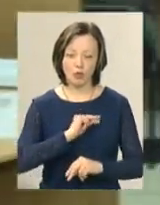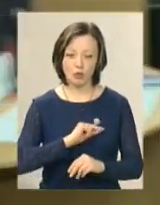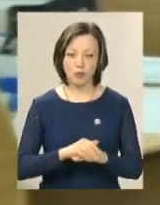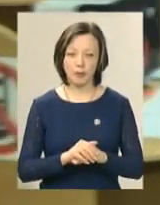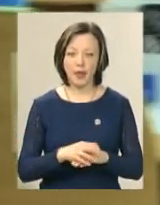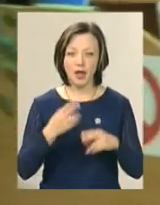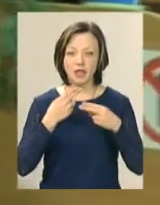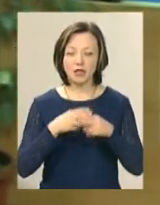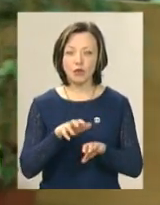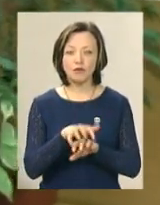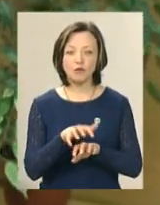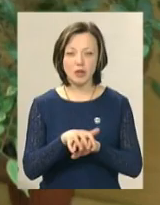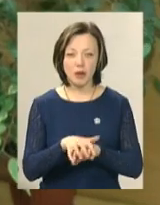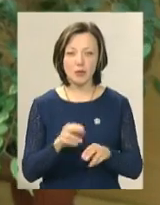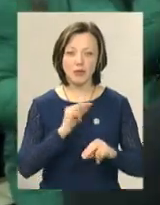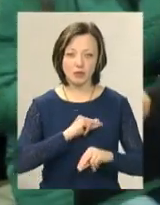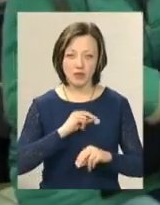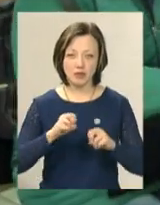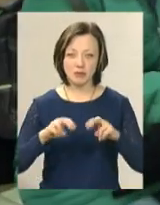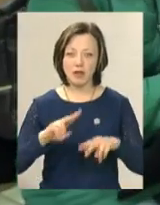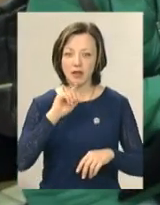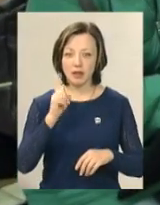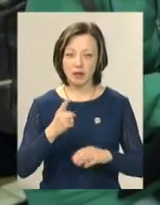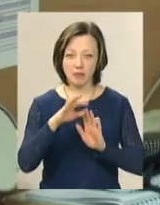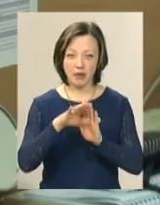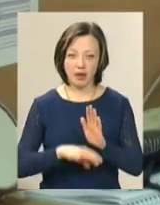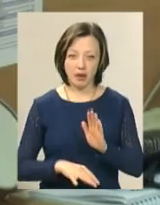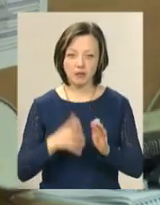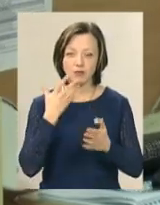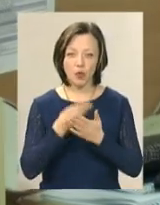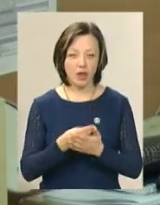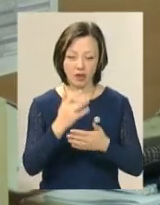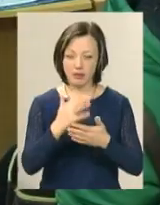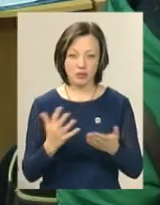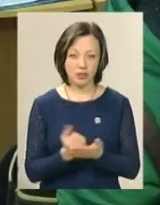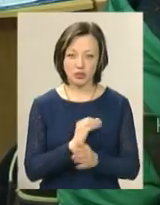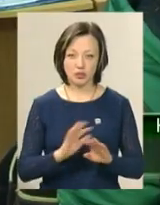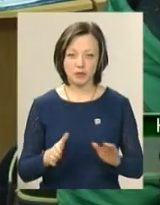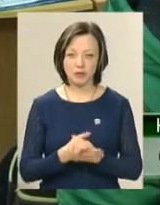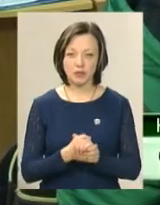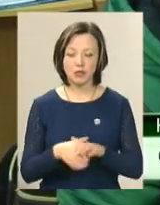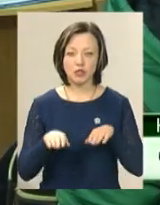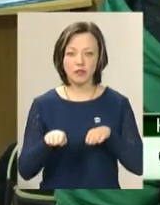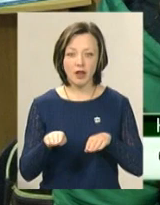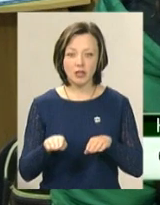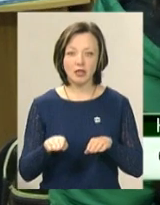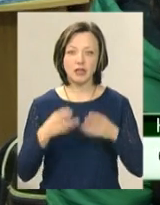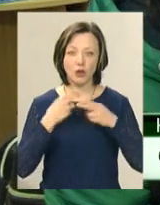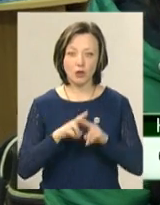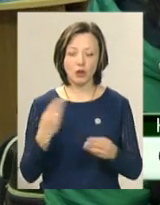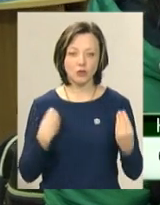Технолог взуття Юлія Липко працювала за фахом один рік. У переліку вакансій своєї не знайшла. У швачки, технологи